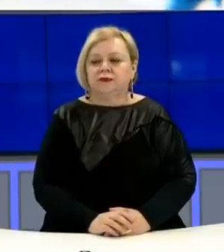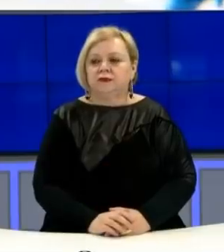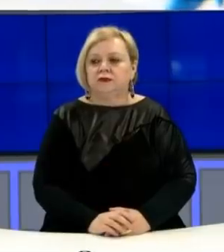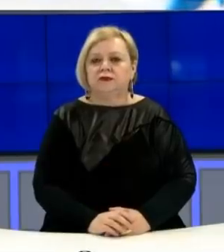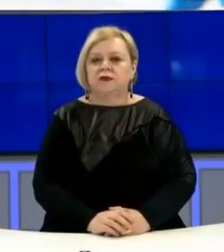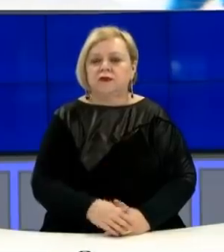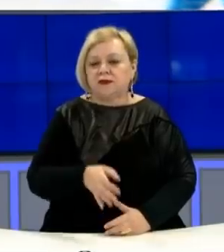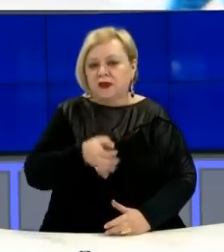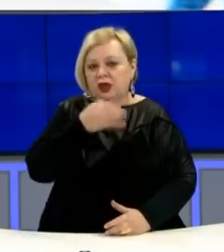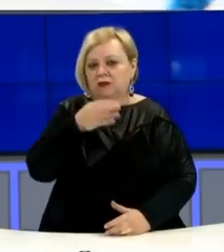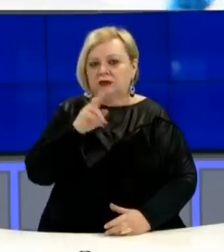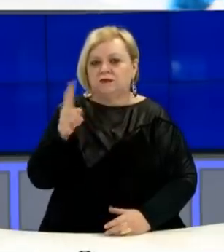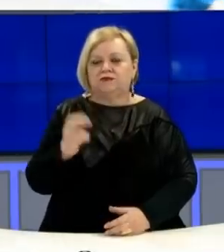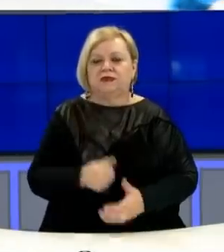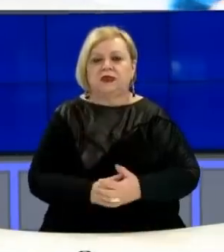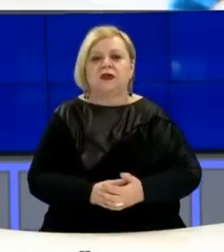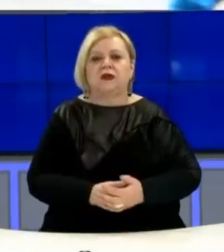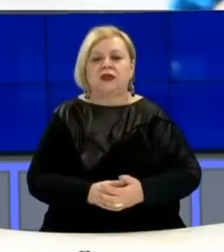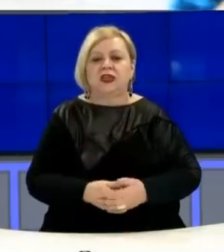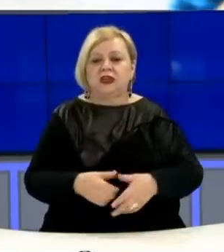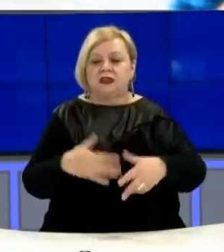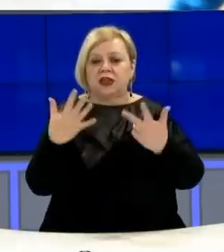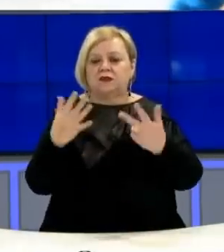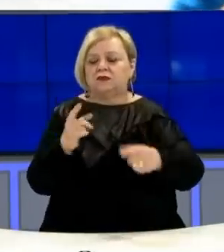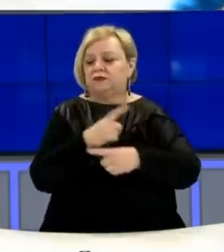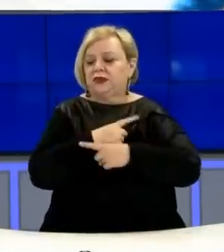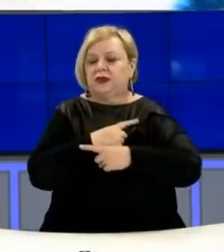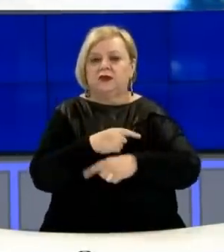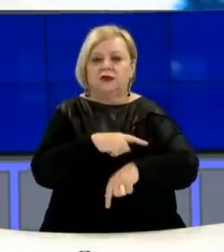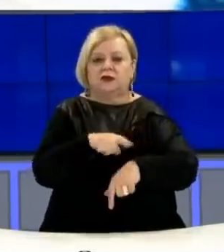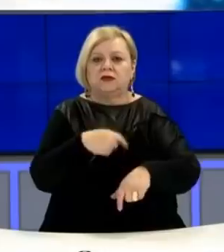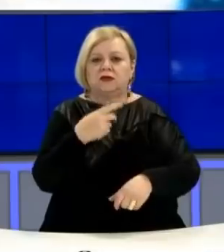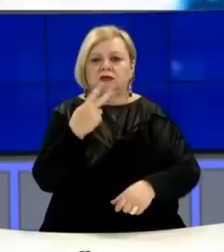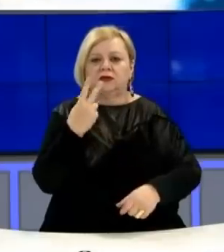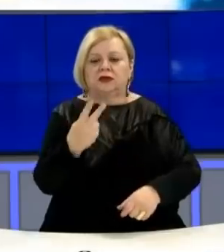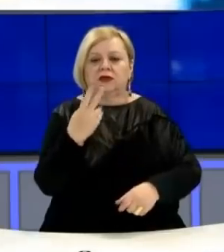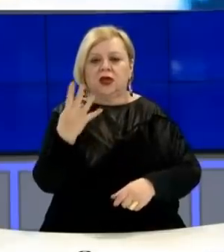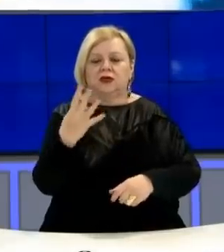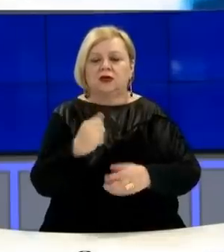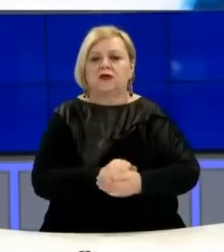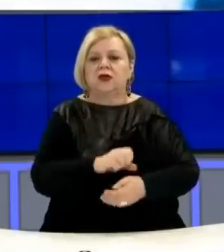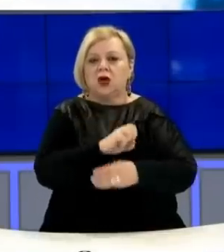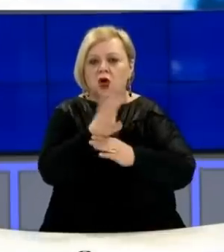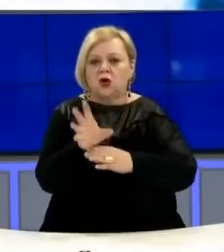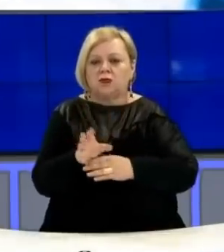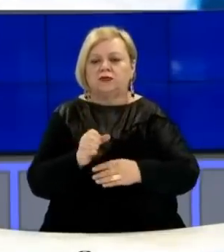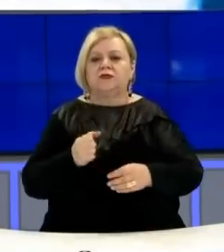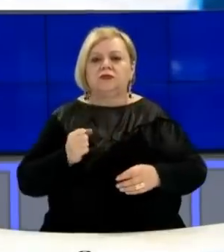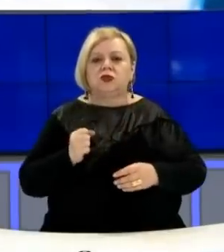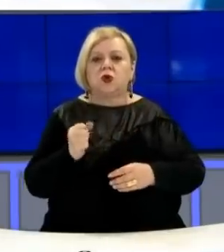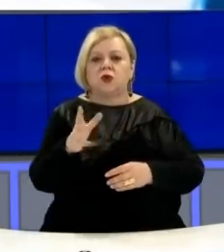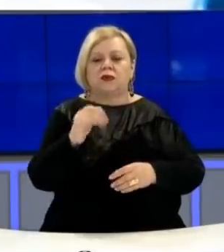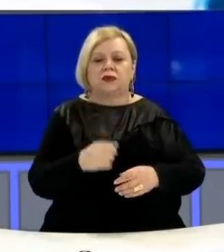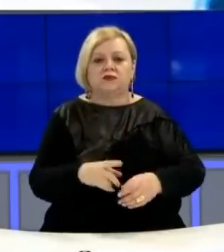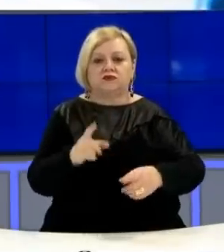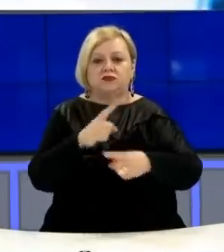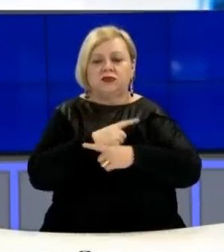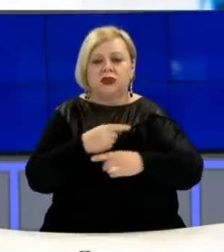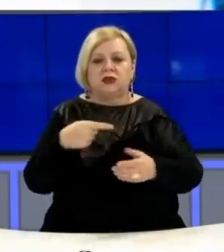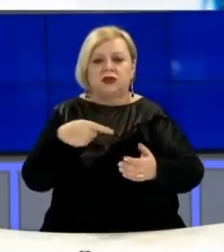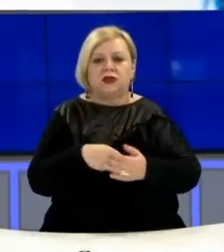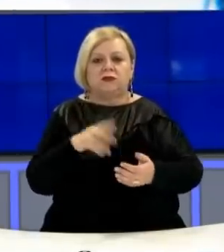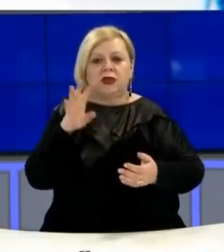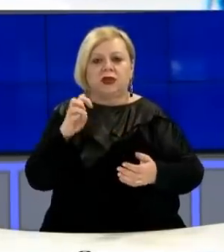Nëndrojmë tem të persona kanë humbur betejen nga koronavirusin në 24 orët e fundit në Kosovë duke e quar numrin total të vdekjeve në